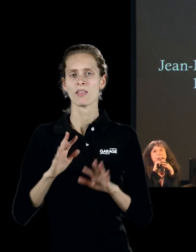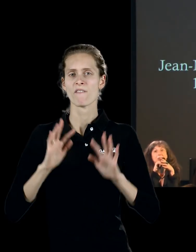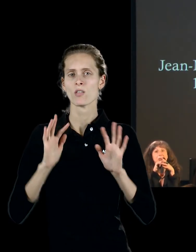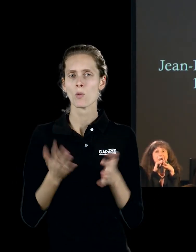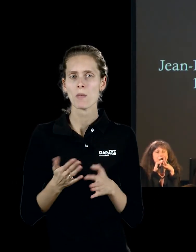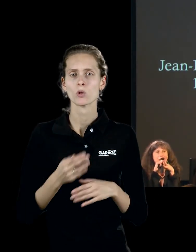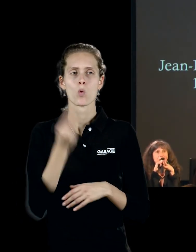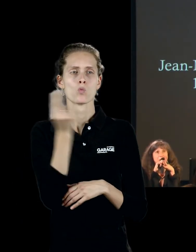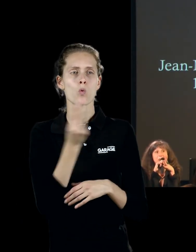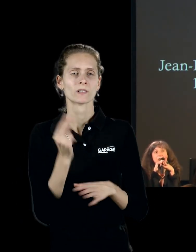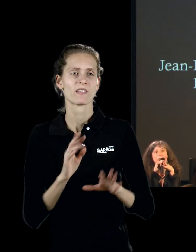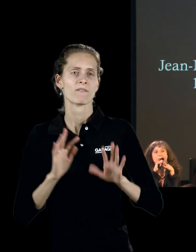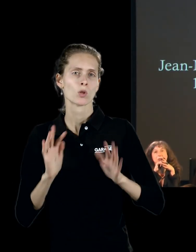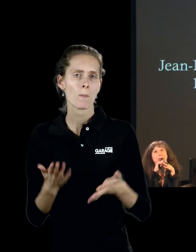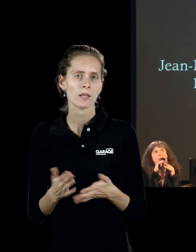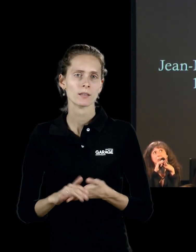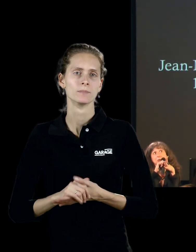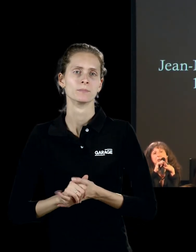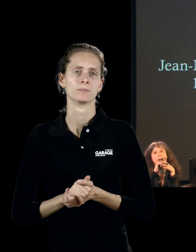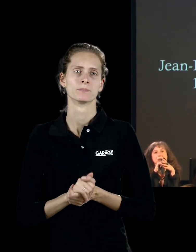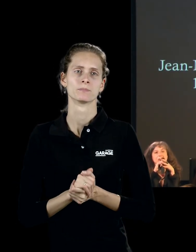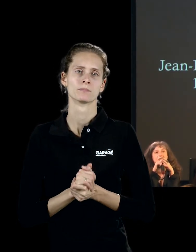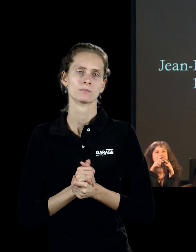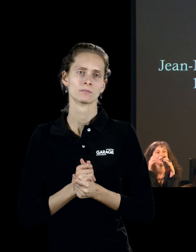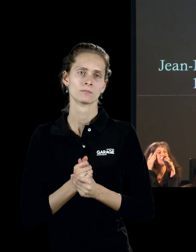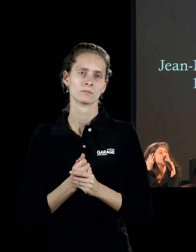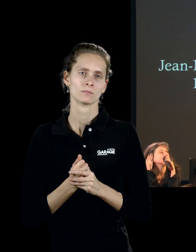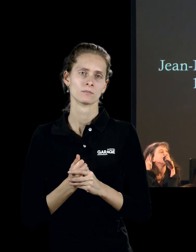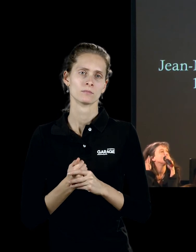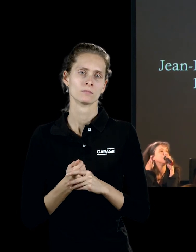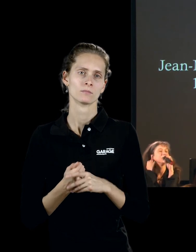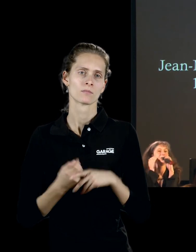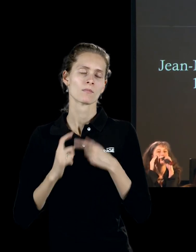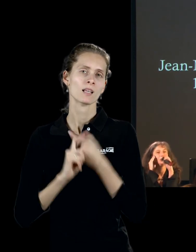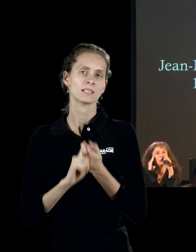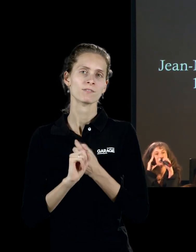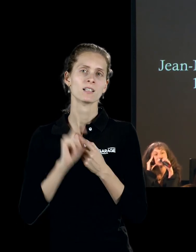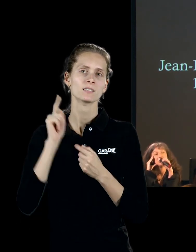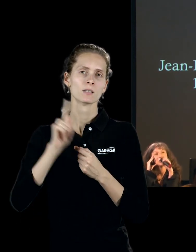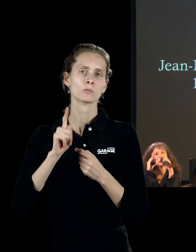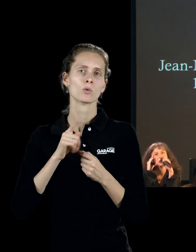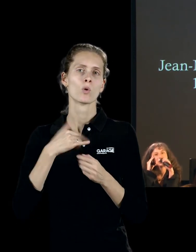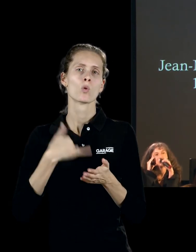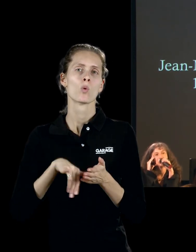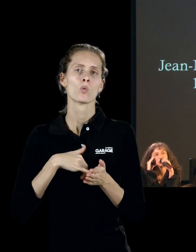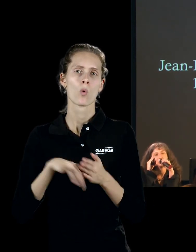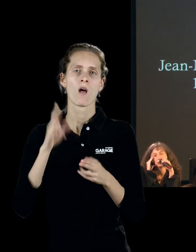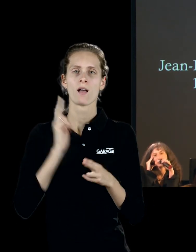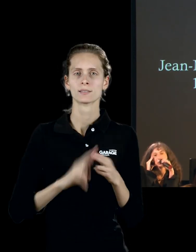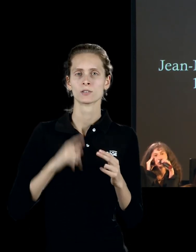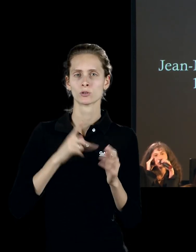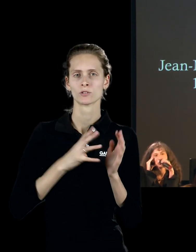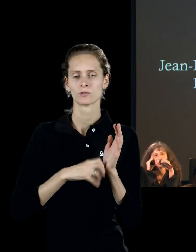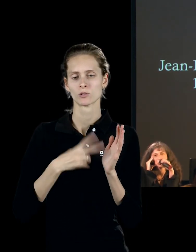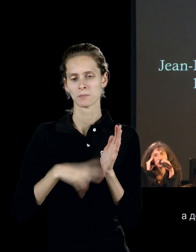почему его как бы был связан тем, что Нью-Йорк 70-х годов, конца 70-х был отнюдь